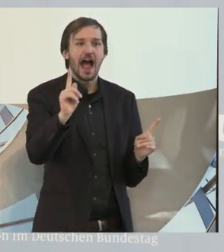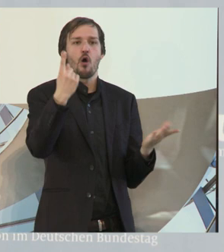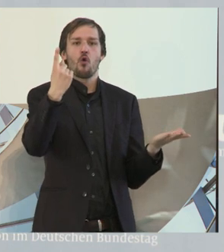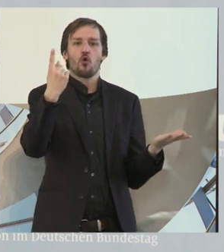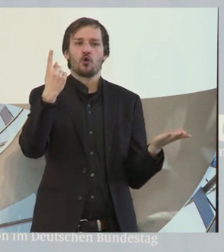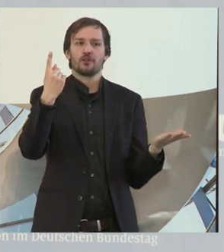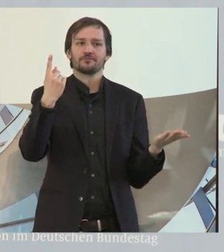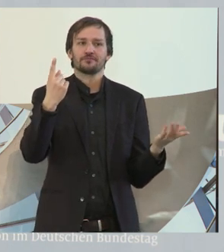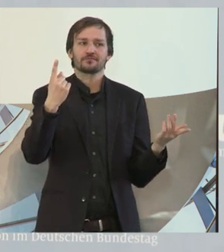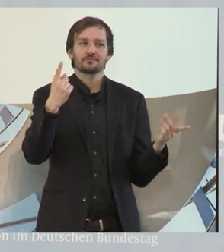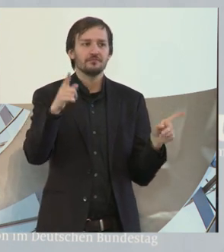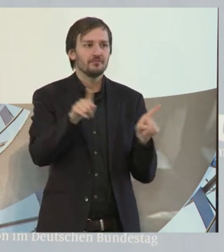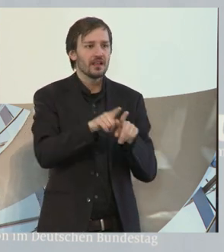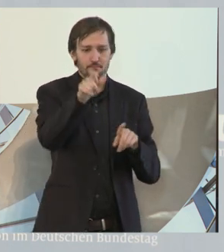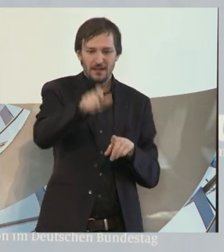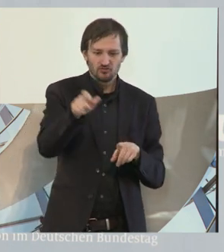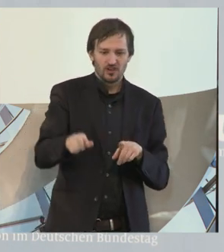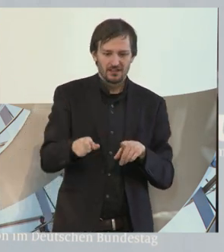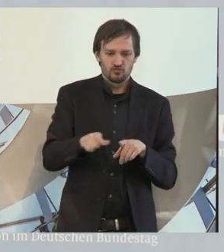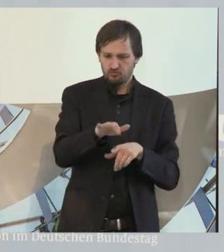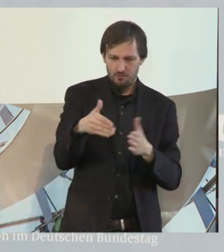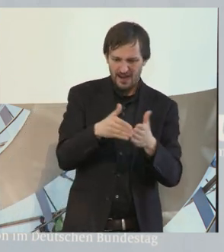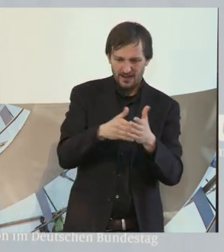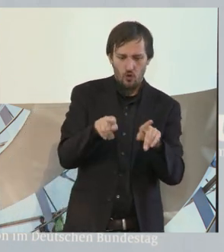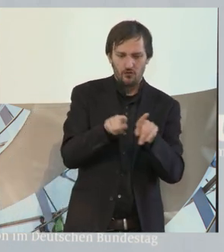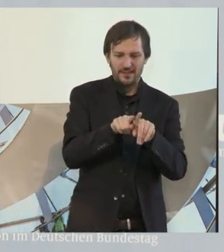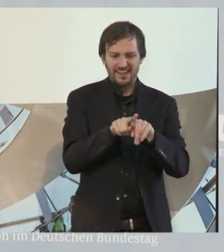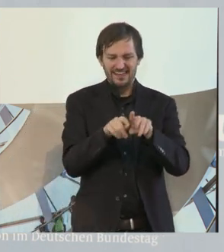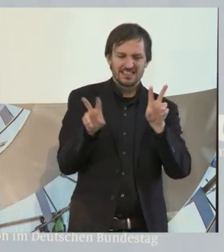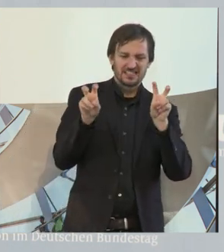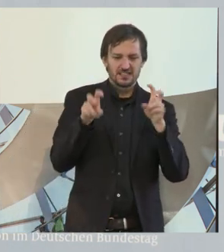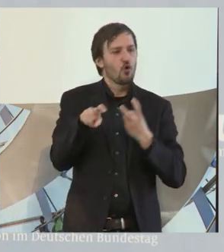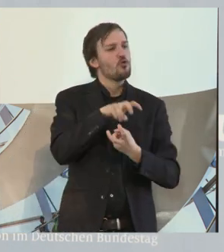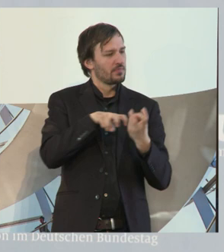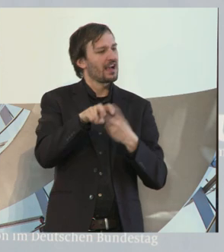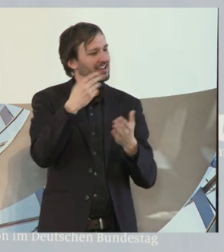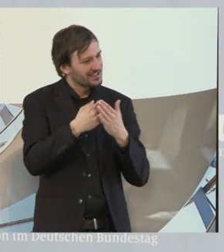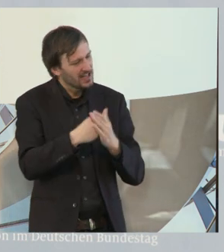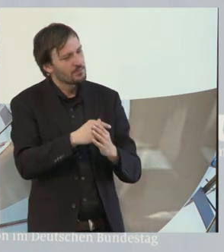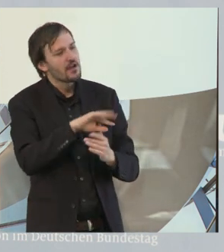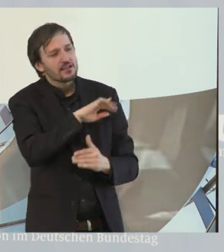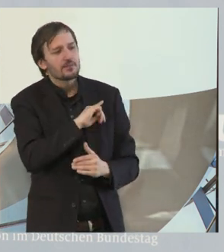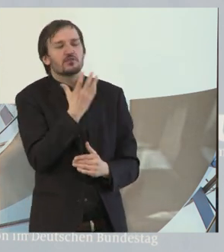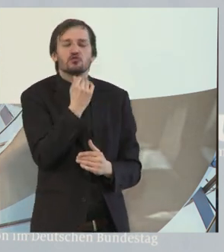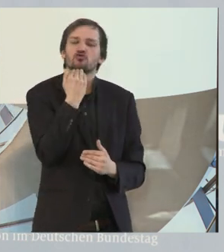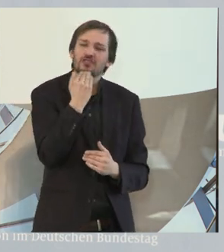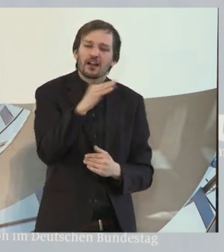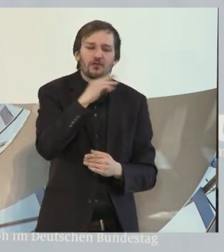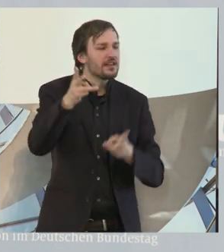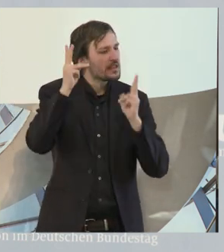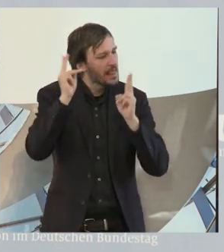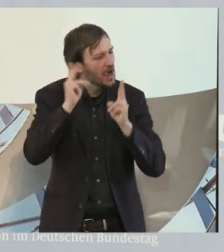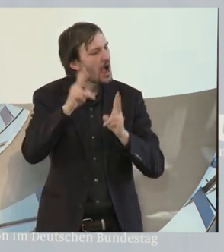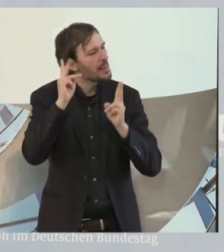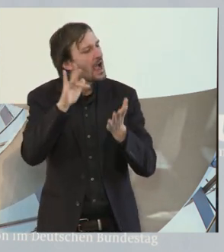was den Umgang mit Behinderungen angeht. Und da möchte ich mich vor allen Dingen bedanken bei den vielen Lehrerinnen und Lehrern, die in der Schule